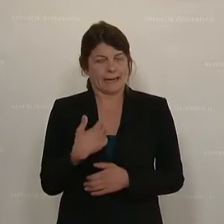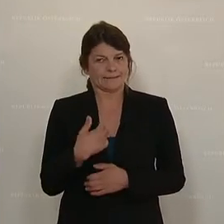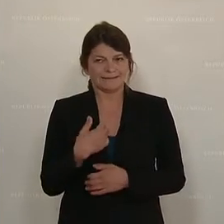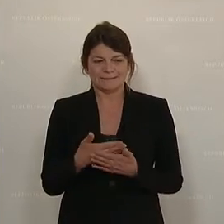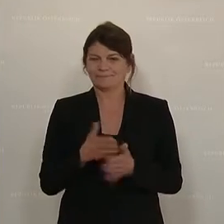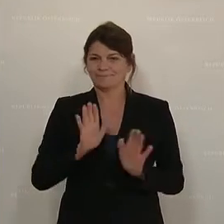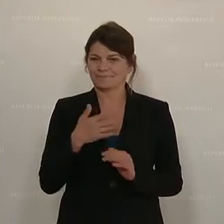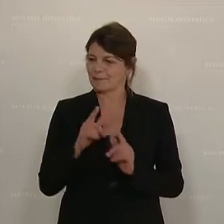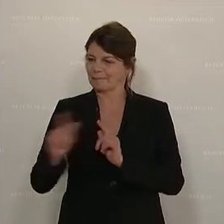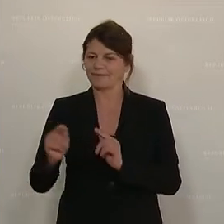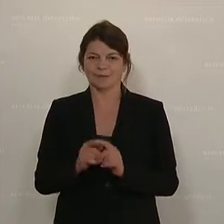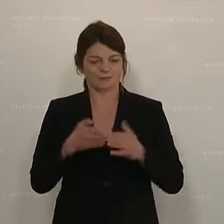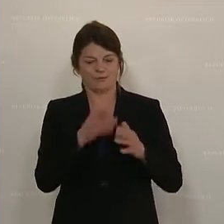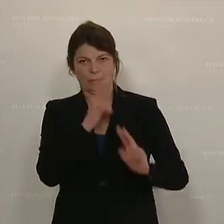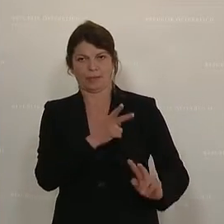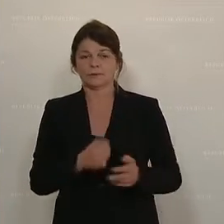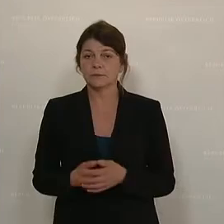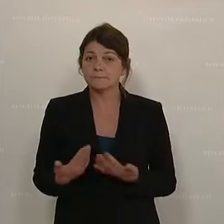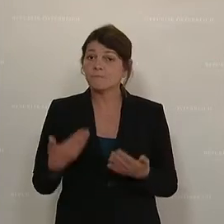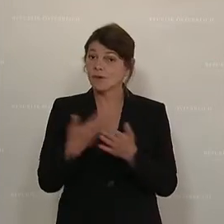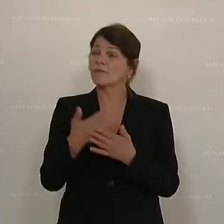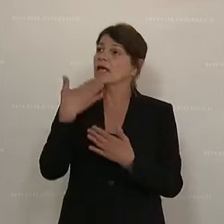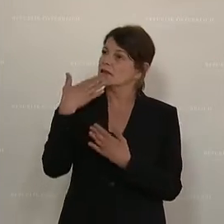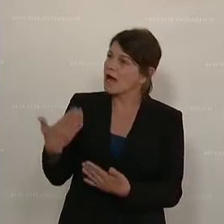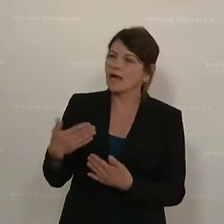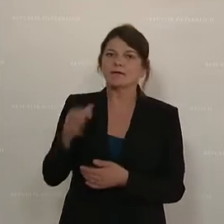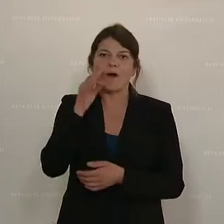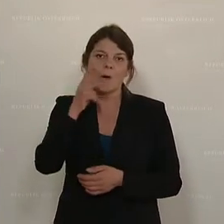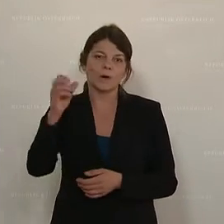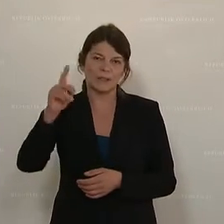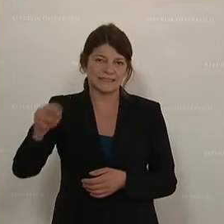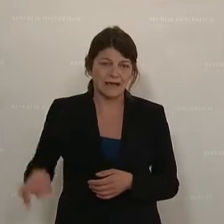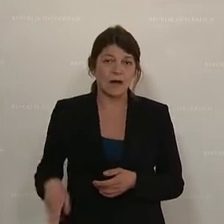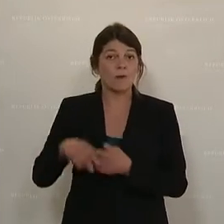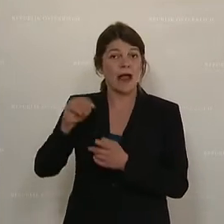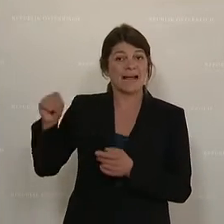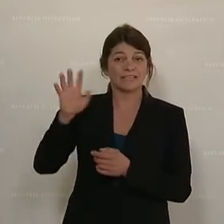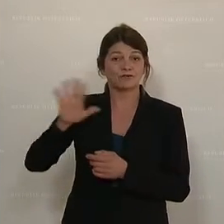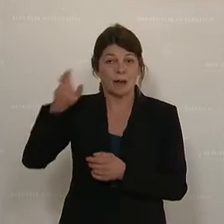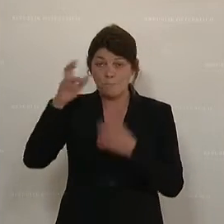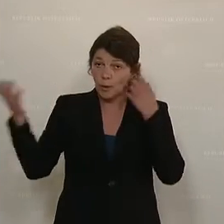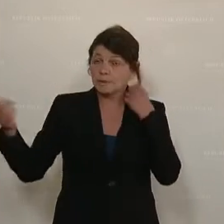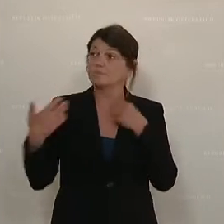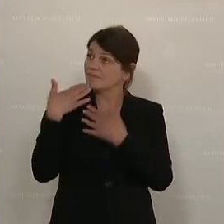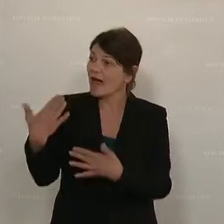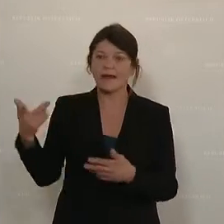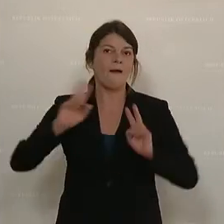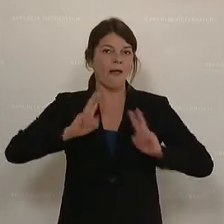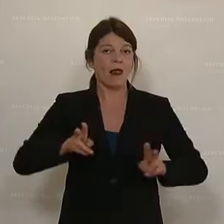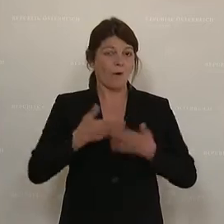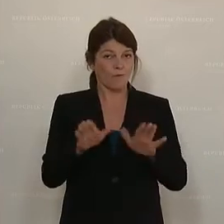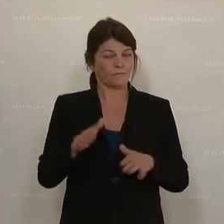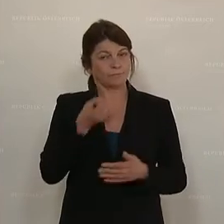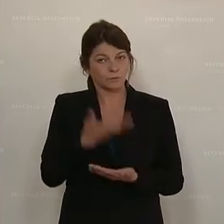gehen daher von Bord. Und in diesem Sinn danke Elie Köstinger und Margarete Schramböck für die Ehrlichkeit.